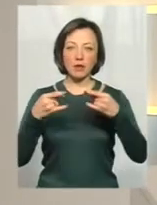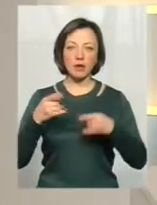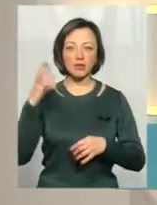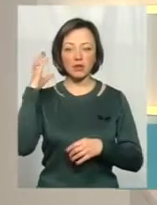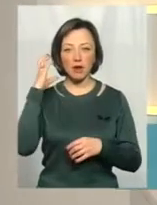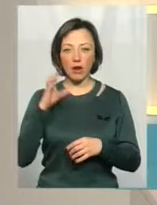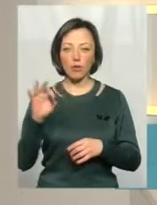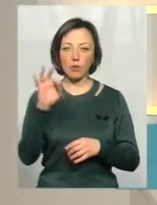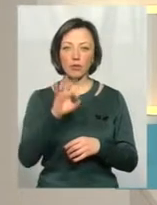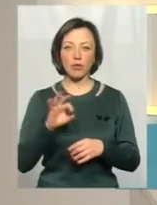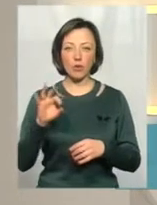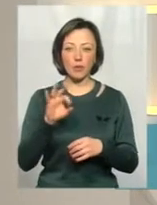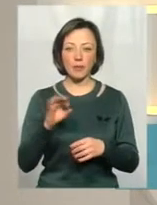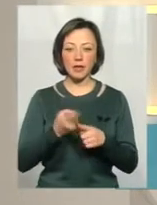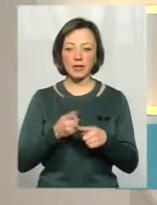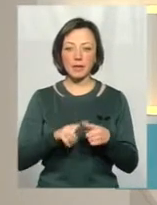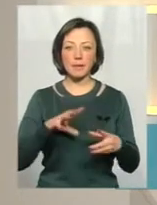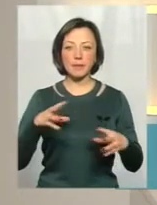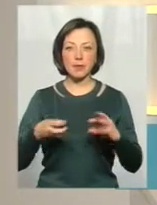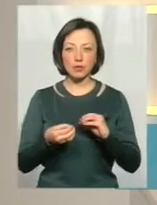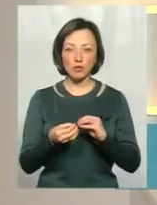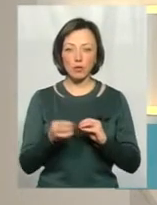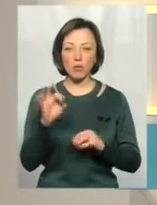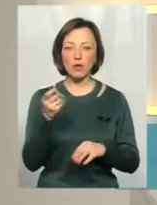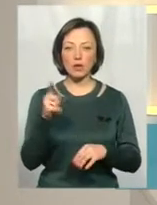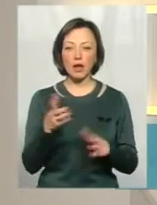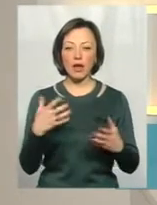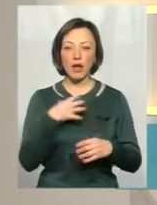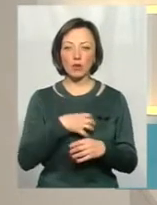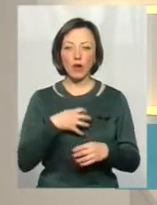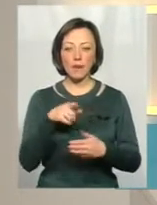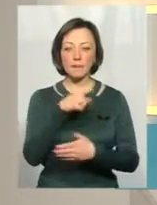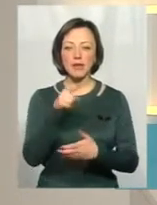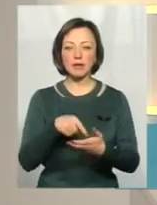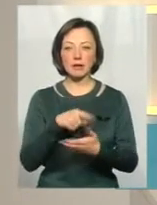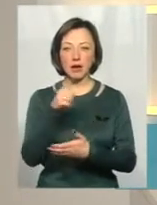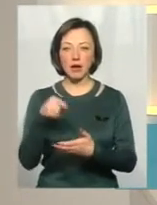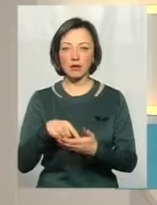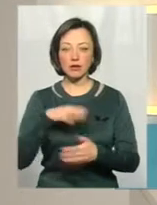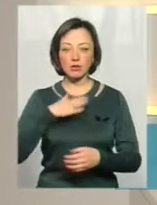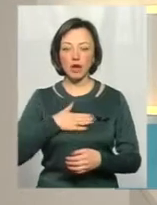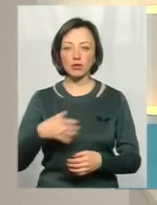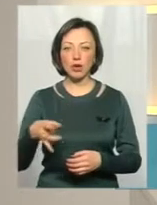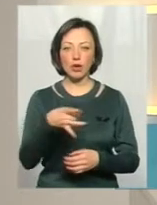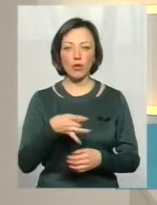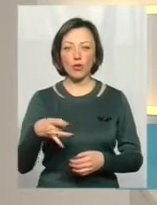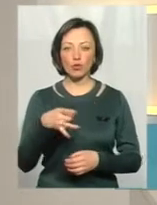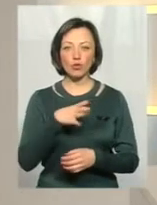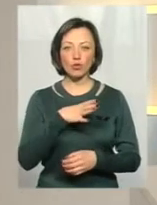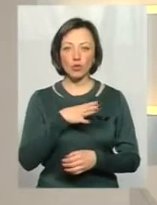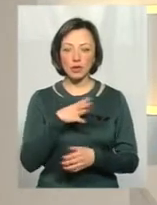інформації. Про ці підсумки, про те, які актуальні питання з нашого регіону були